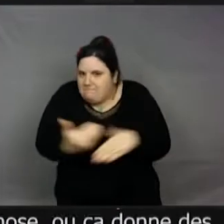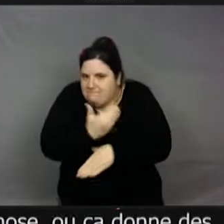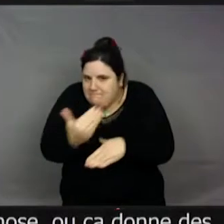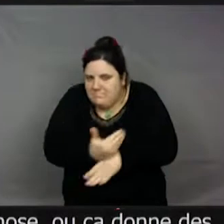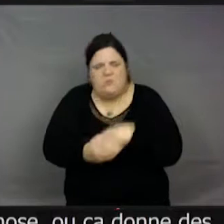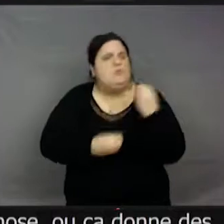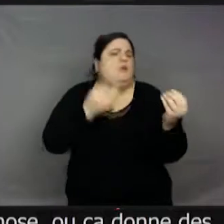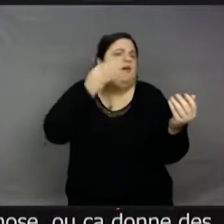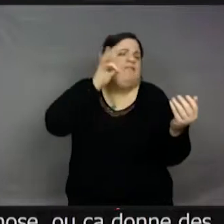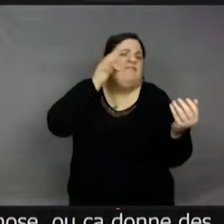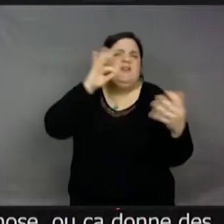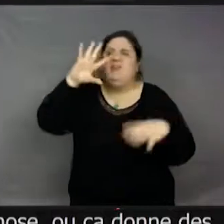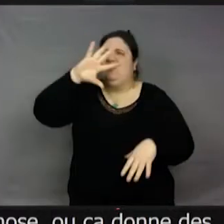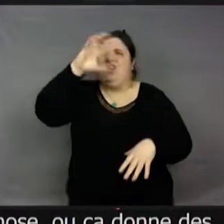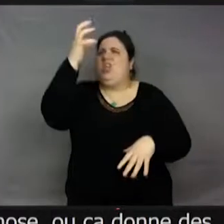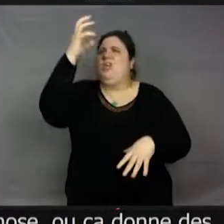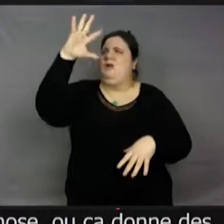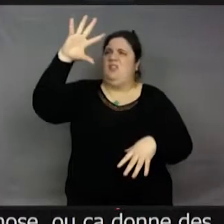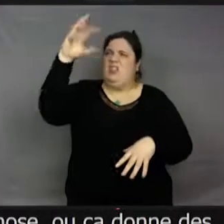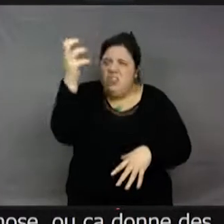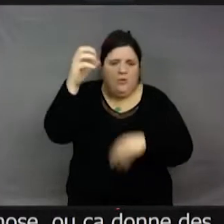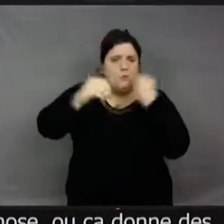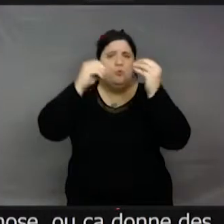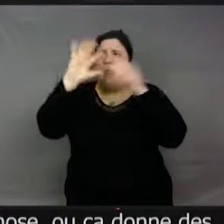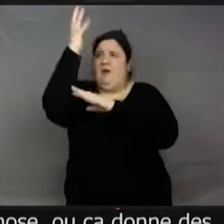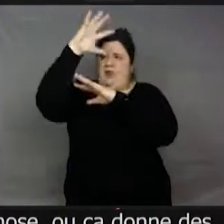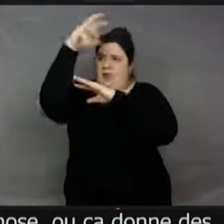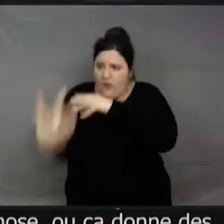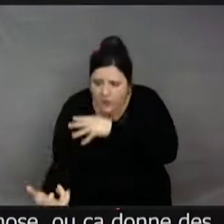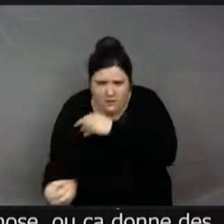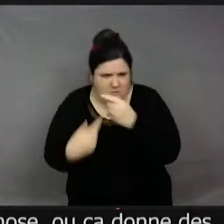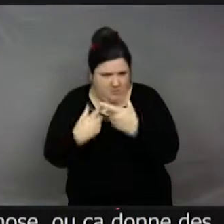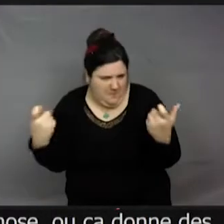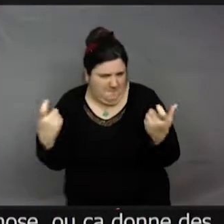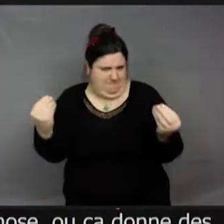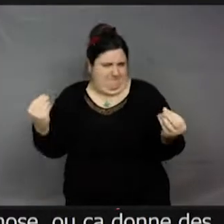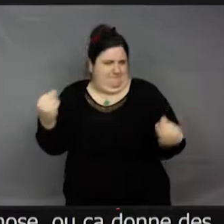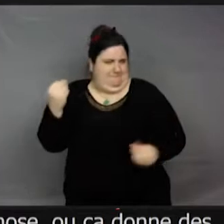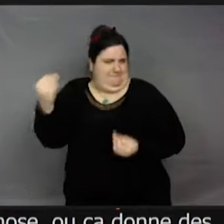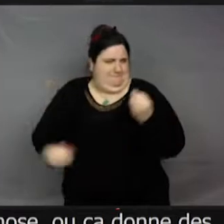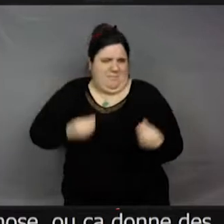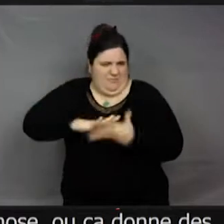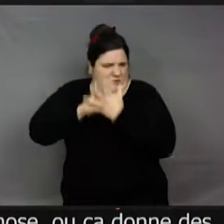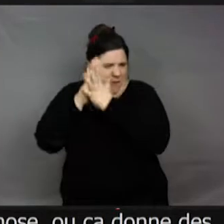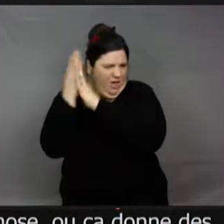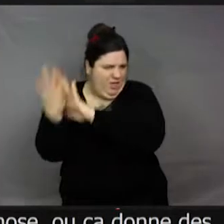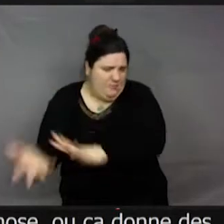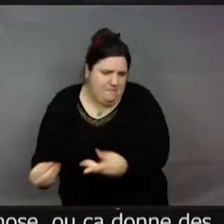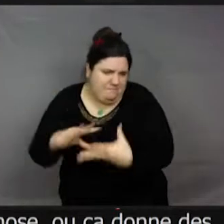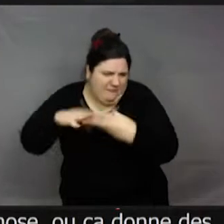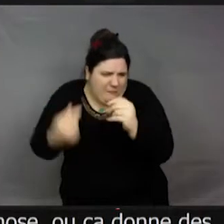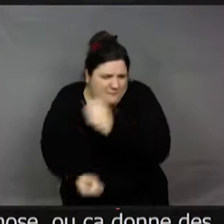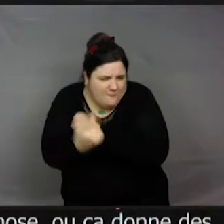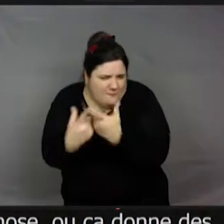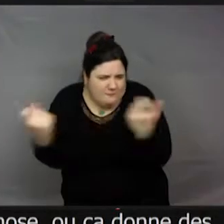tombent de l'arbre tout de suite, etc. Enfin, il y a plein de manières d'être non pollinisées. Voilà. Et puis, comme vous l'avez dit... Voilà,